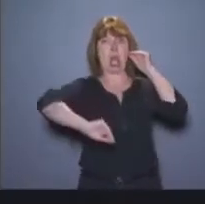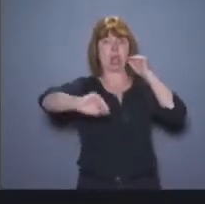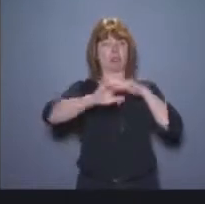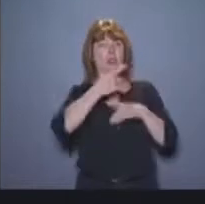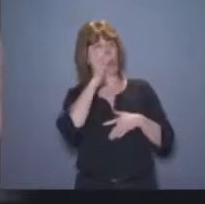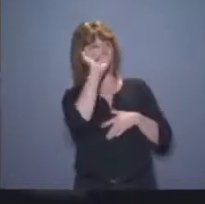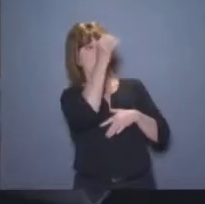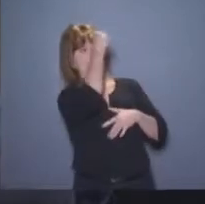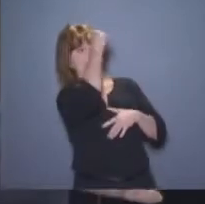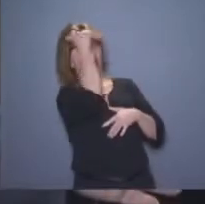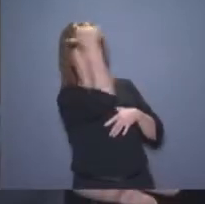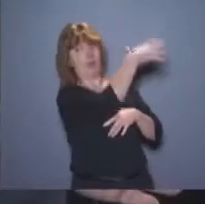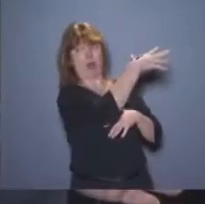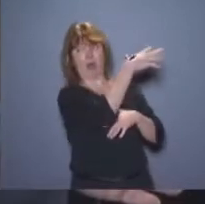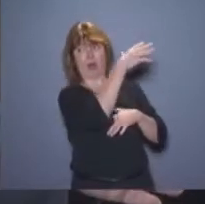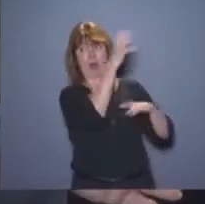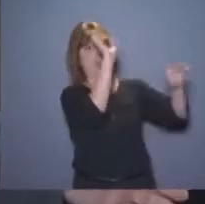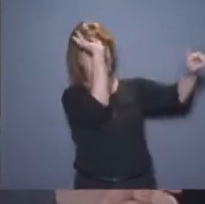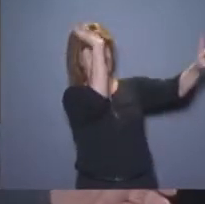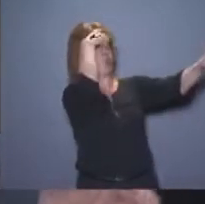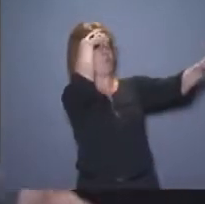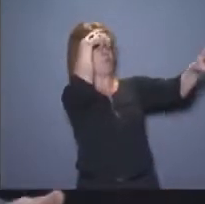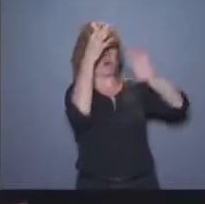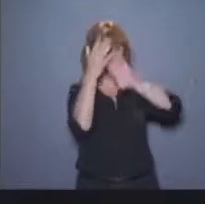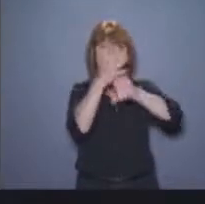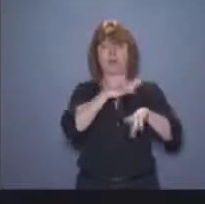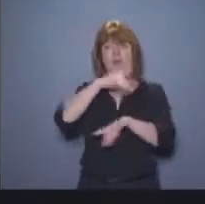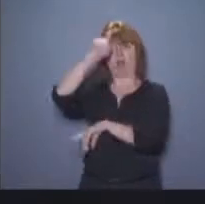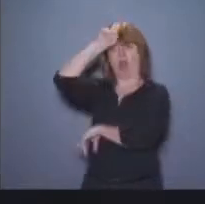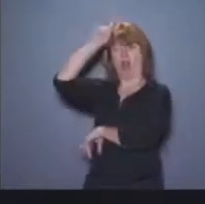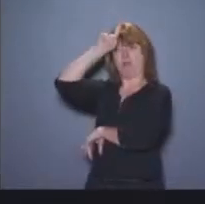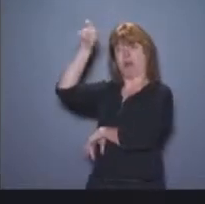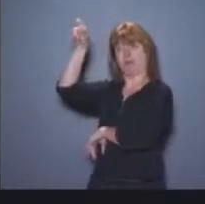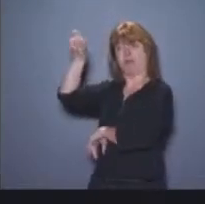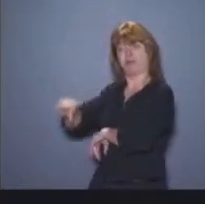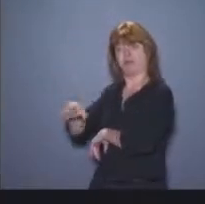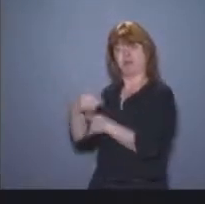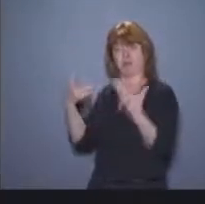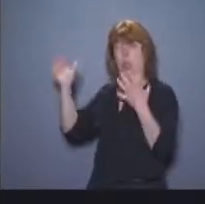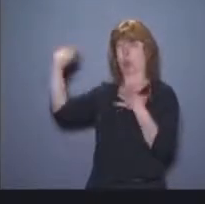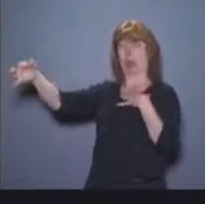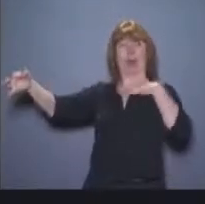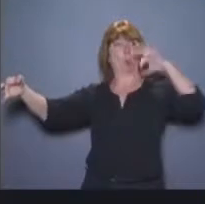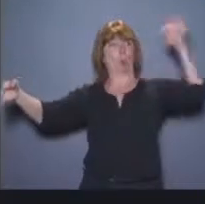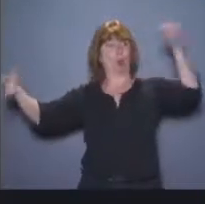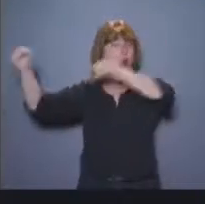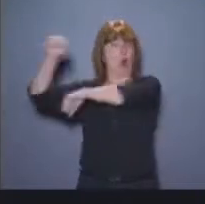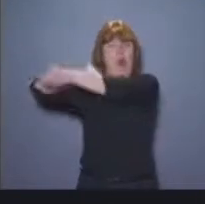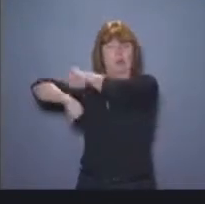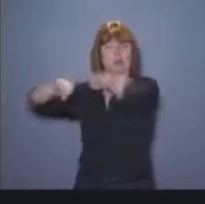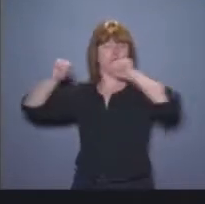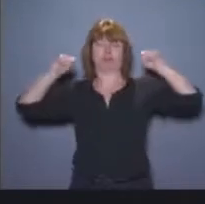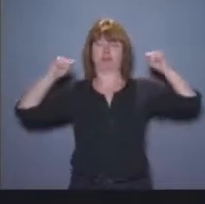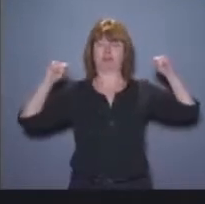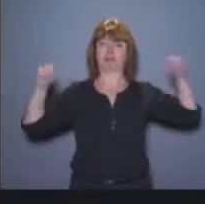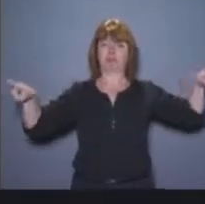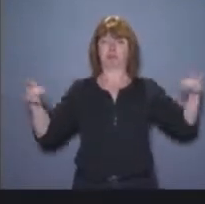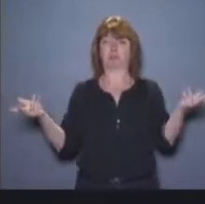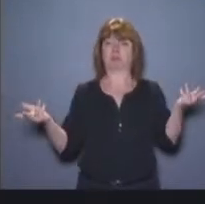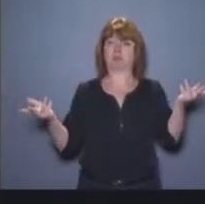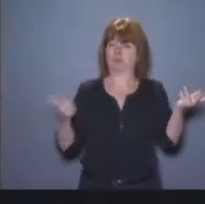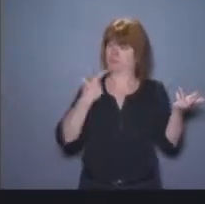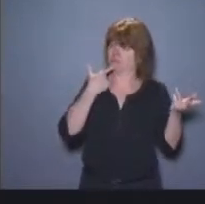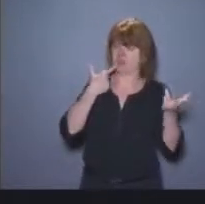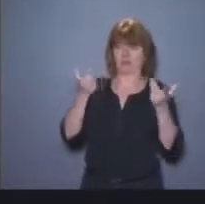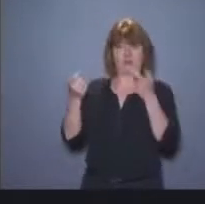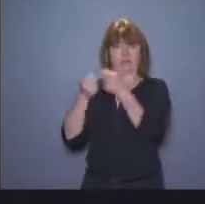n'a rien à dire sur le XXIe siècle, à part, oui, à M. Trump, ses bombes et ses guerres, oui, à Mme Merkel et